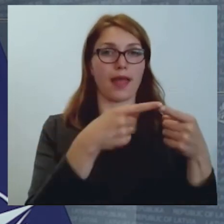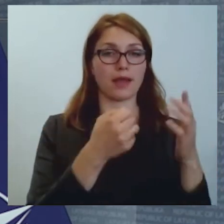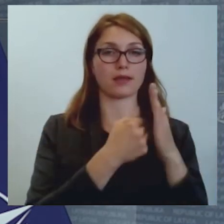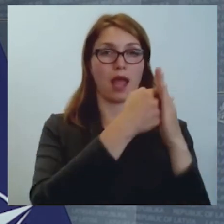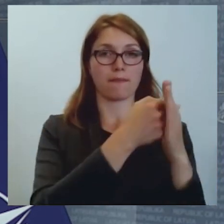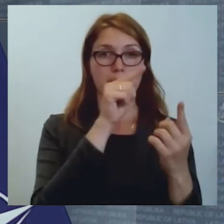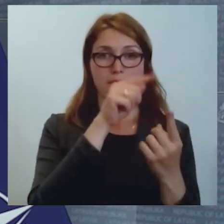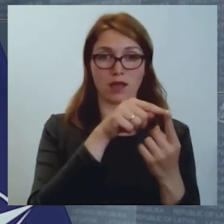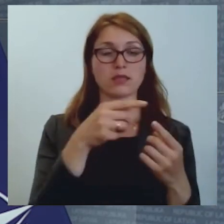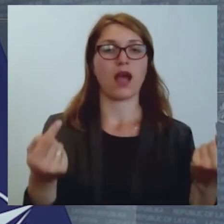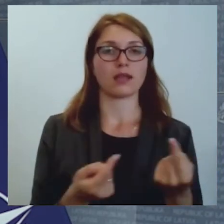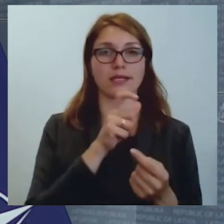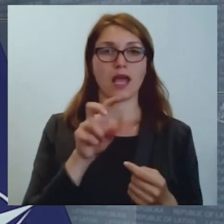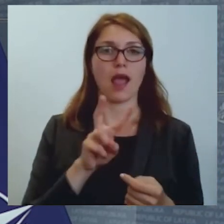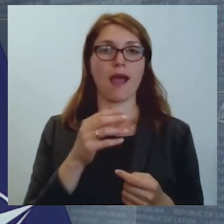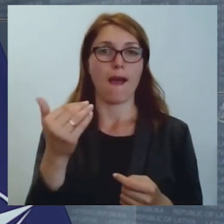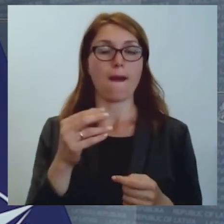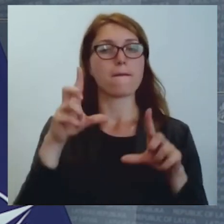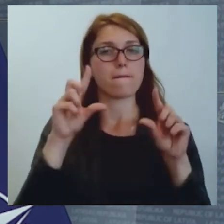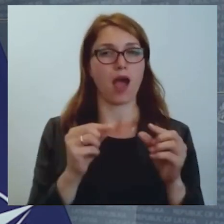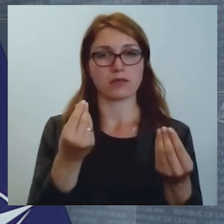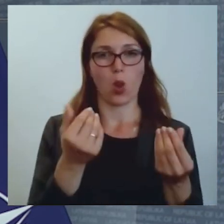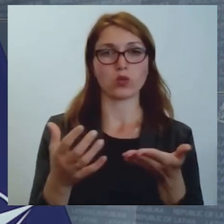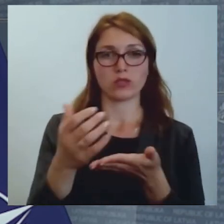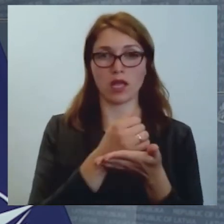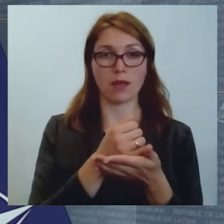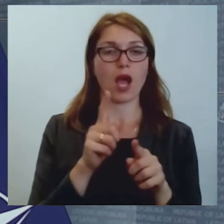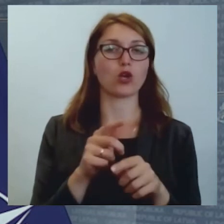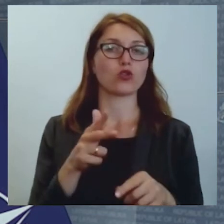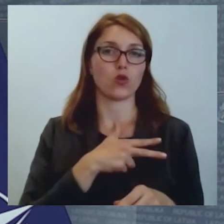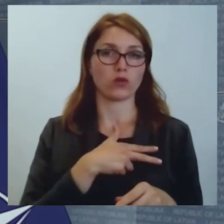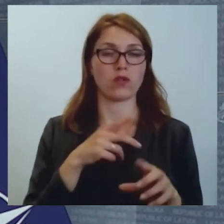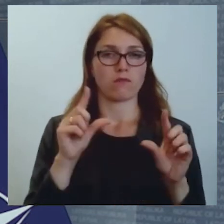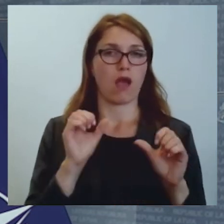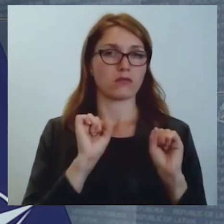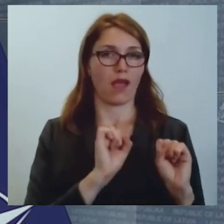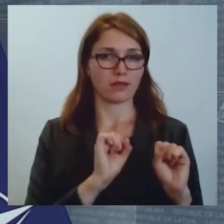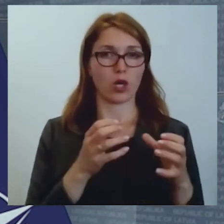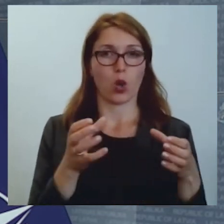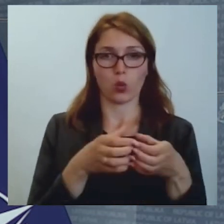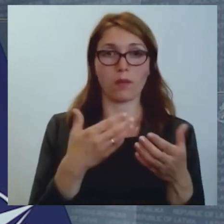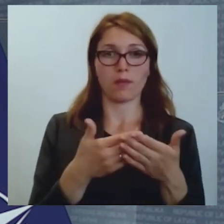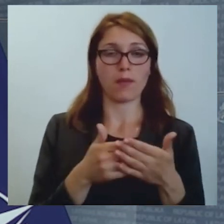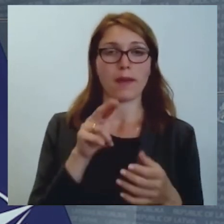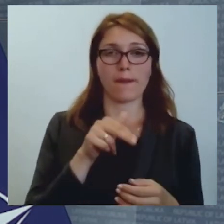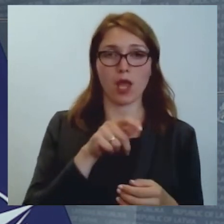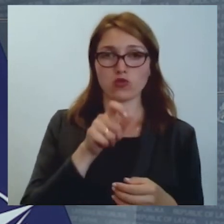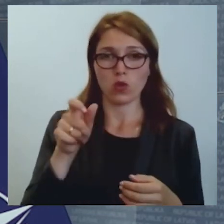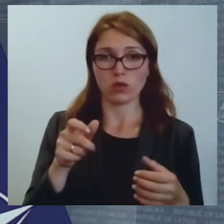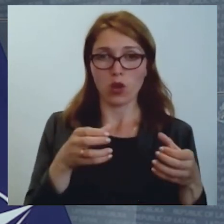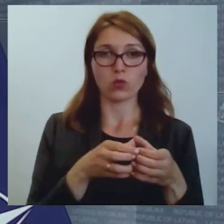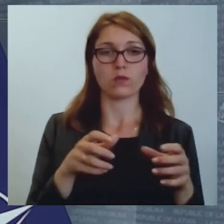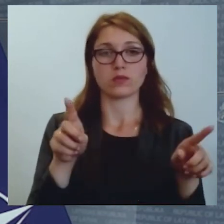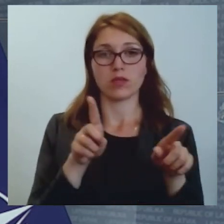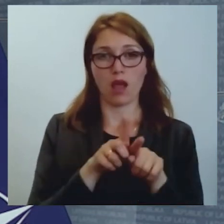attiecās uz cilvēkiem, kuriem ir mazāki ieņēmumi un sociāli mazāk aizsargāti, kā piemēram pensionāru grupas un